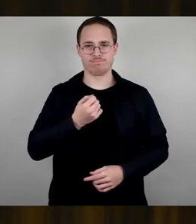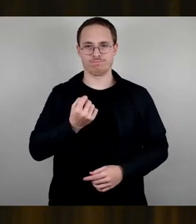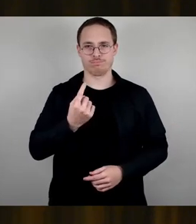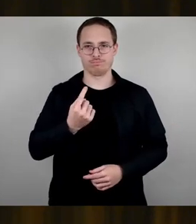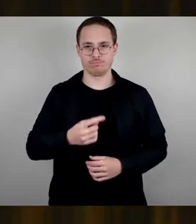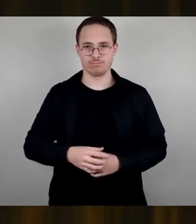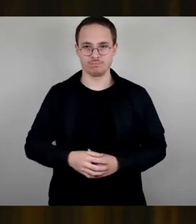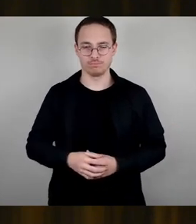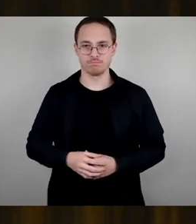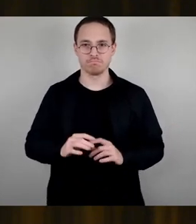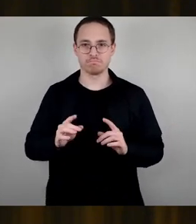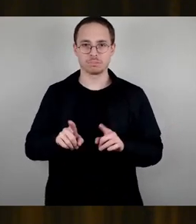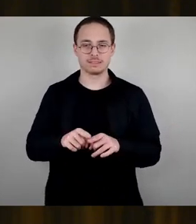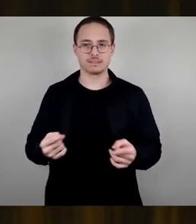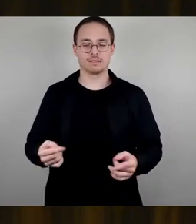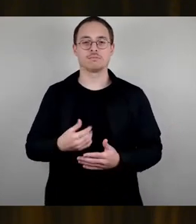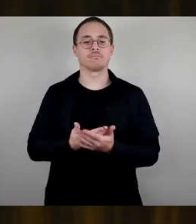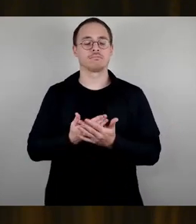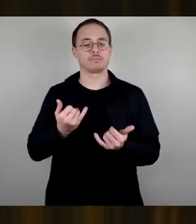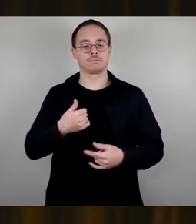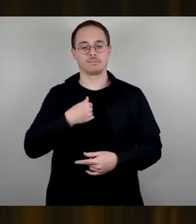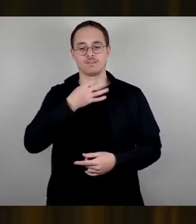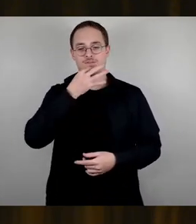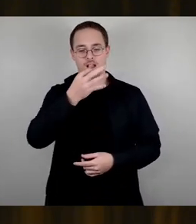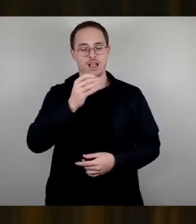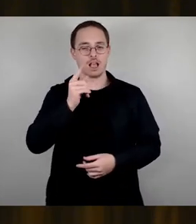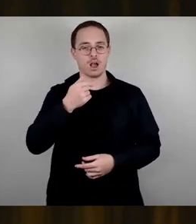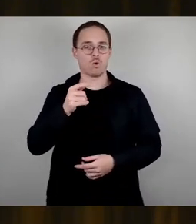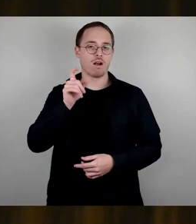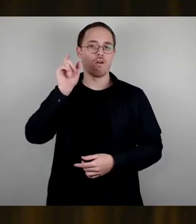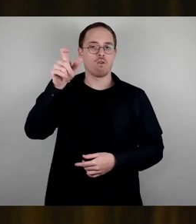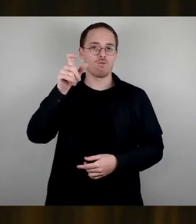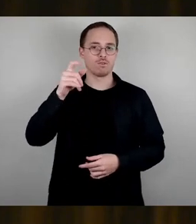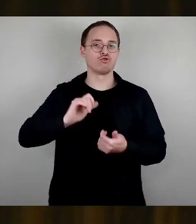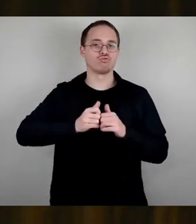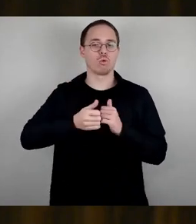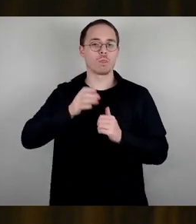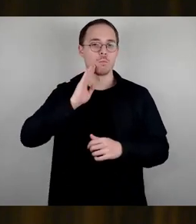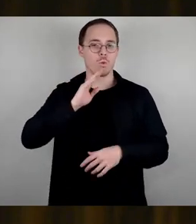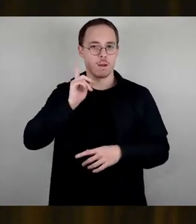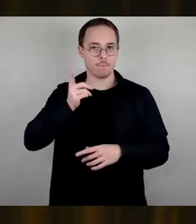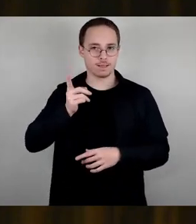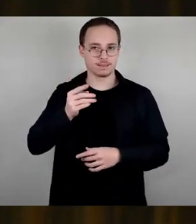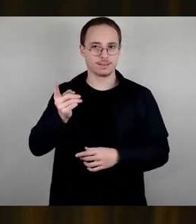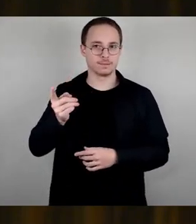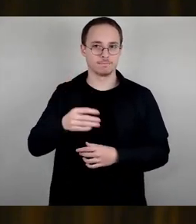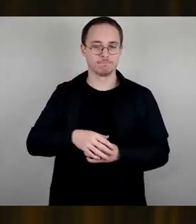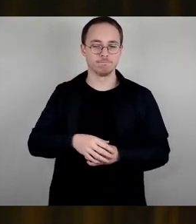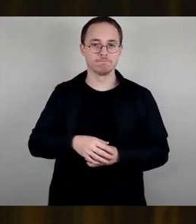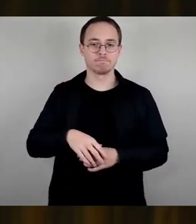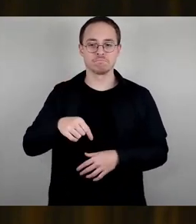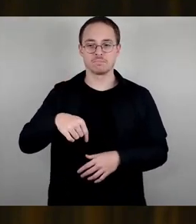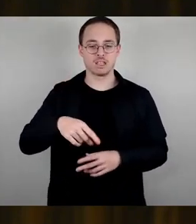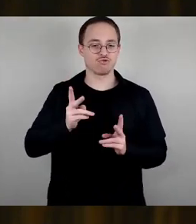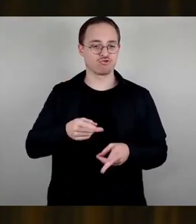Sportbürgermeister, wie ist es, hat der Stadtrat hier noch die Zuständigkeit nach Gemeindeordnung